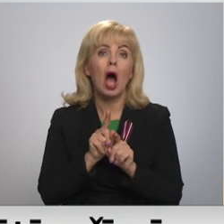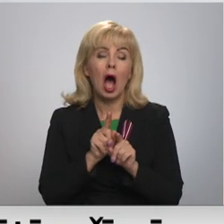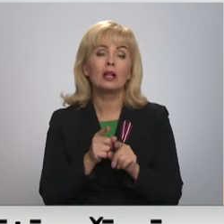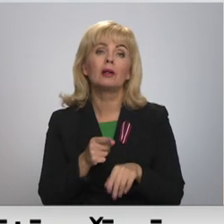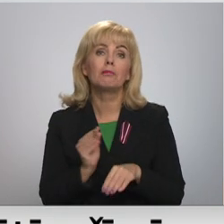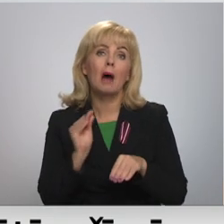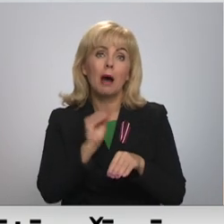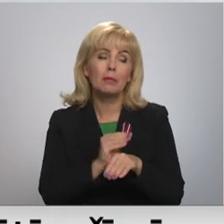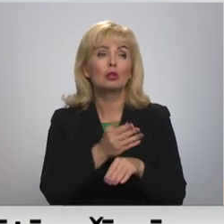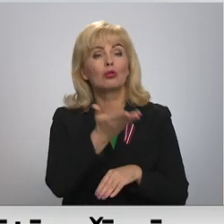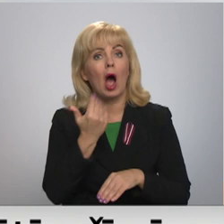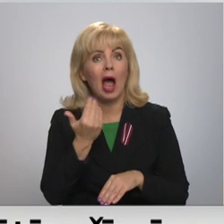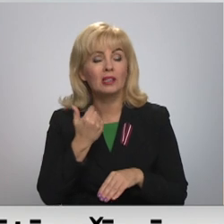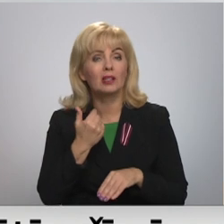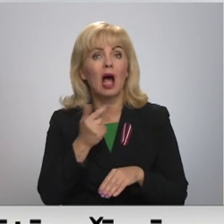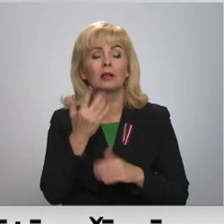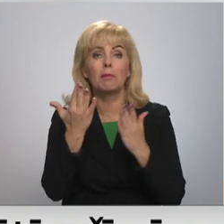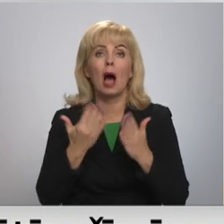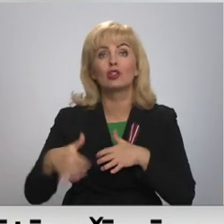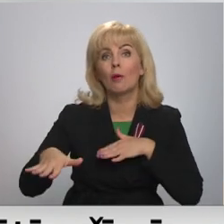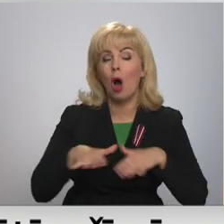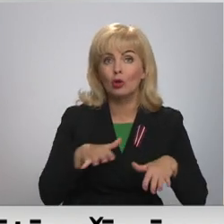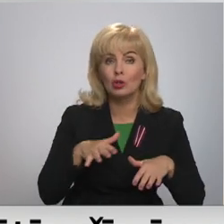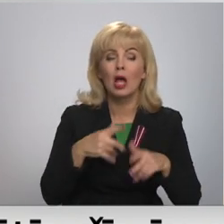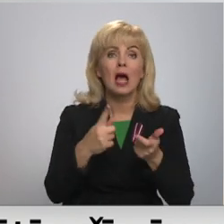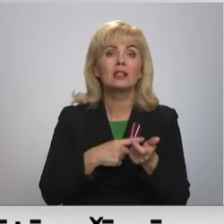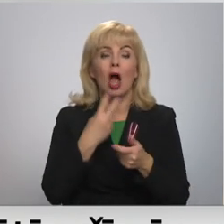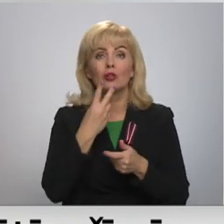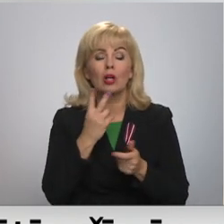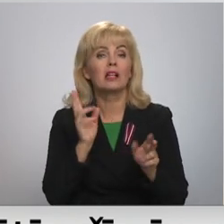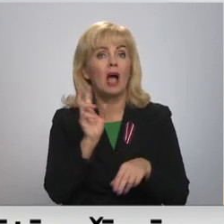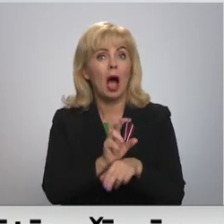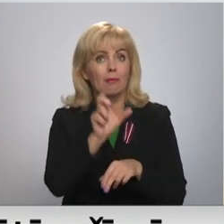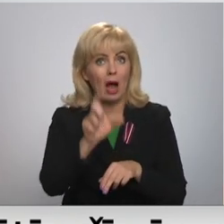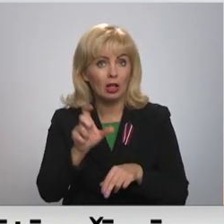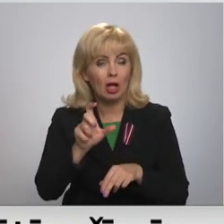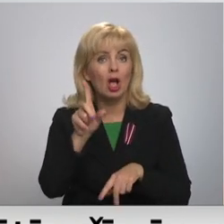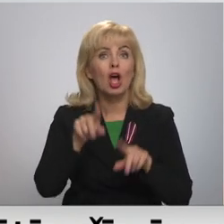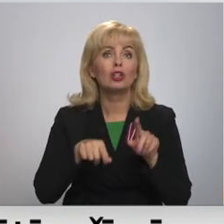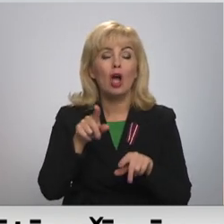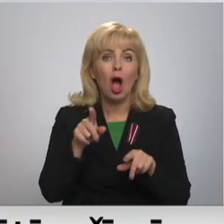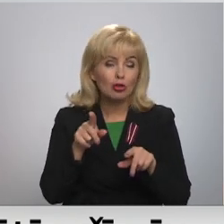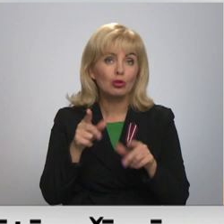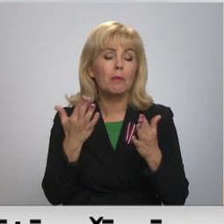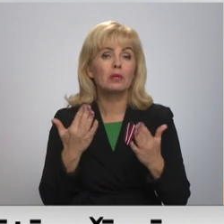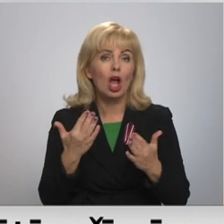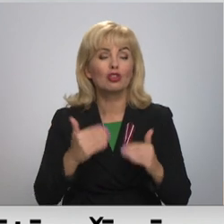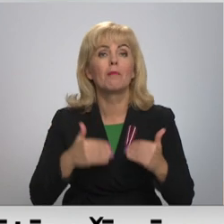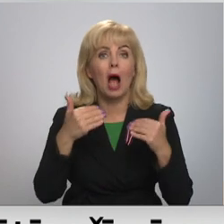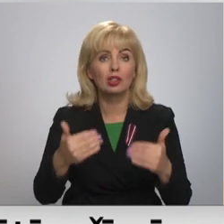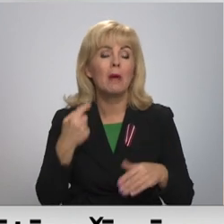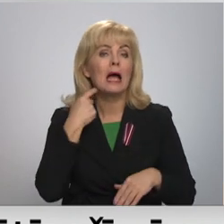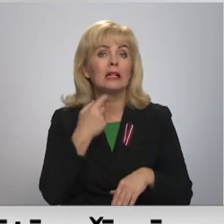arī pasākuma organizātors ņemot vērā apmeklētāju skaitu vairākus priekšnesus tomēr atcelt. Tas tika arī izdarīts. Rīgas